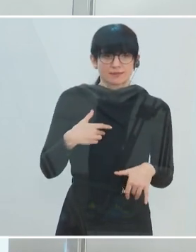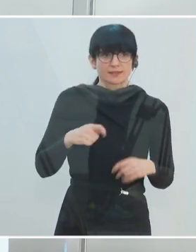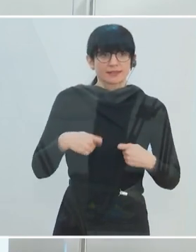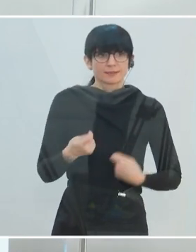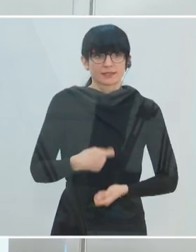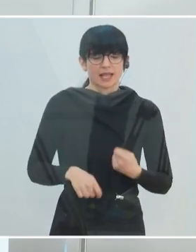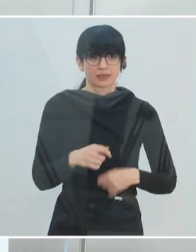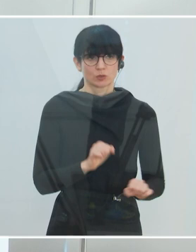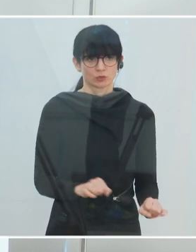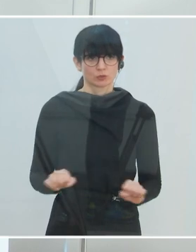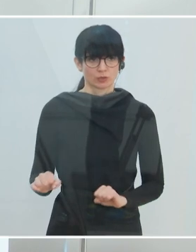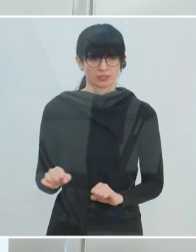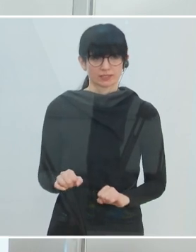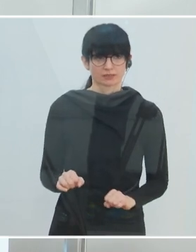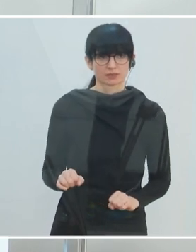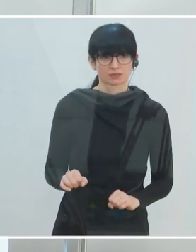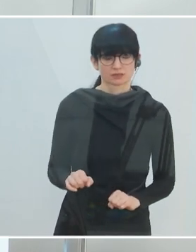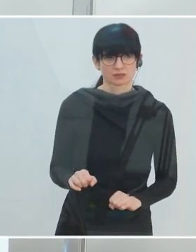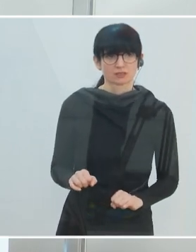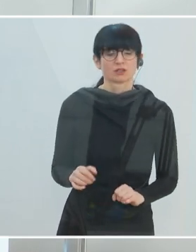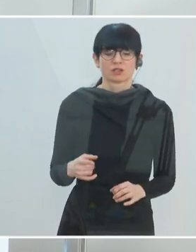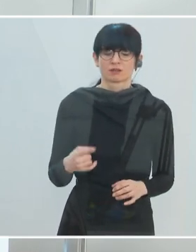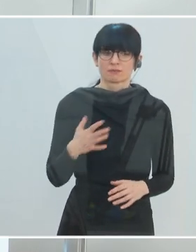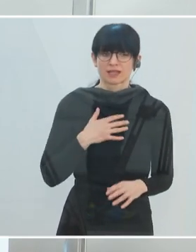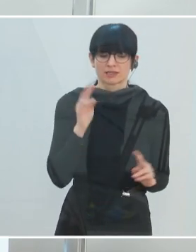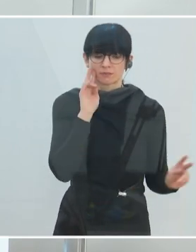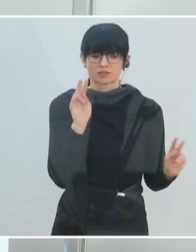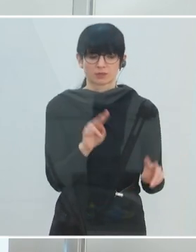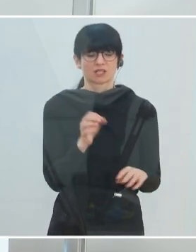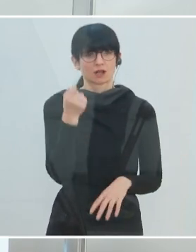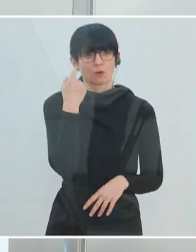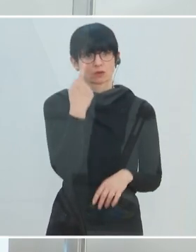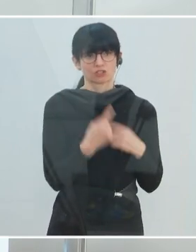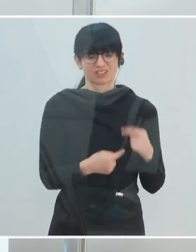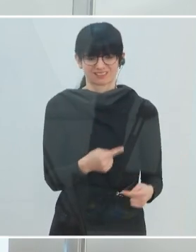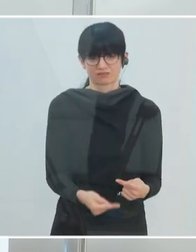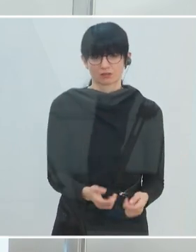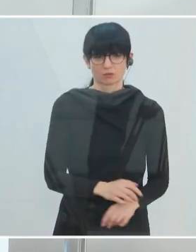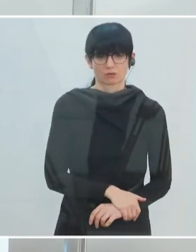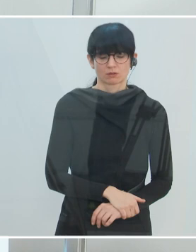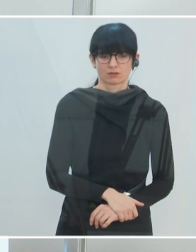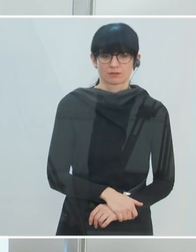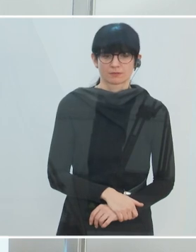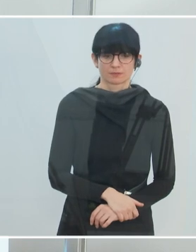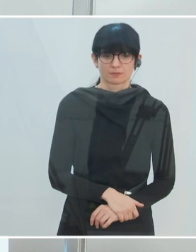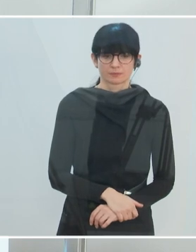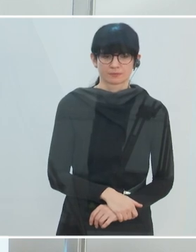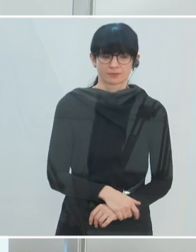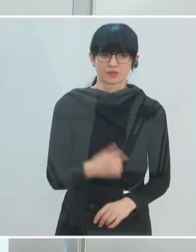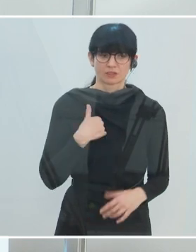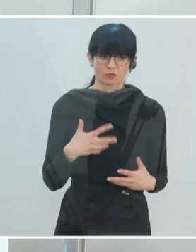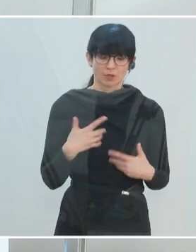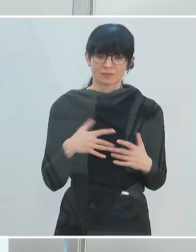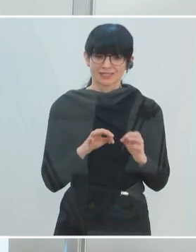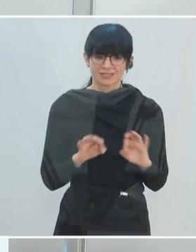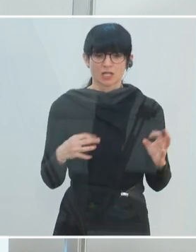für den Einzelnen oder für die Einzelne? Also, aus meiner Sicht, das ist eine logische Entwicklung, die wir da realisieren. Und ich freue mich